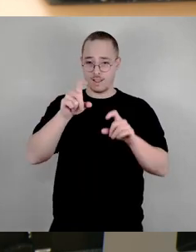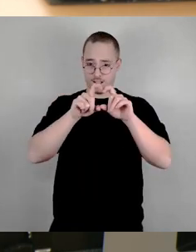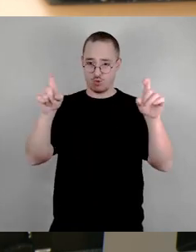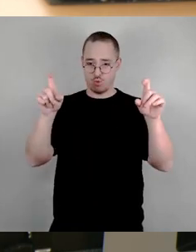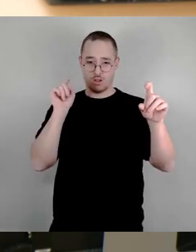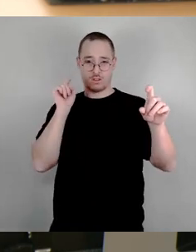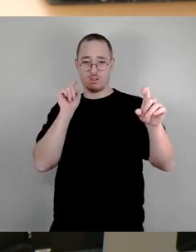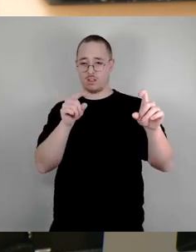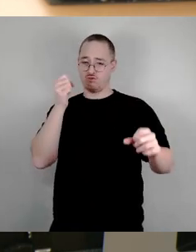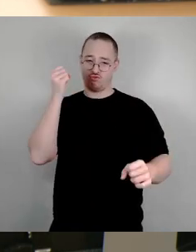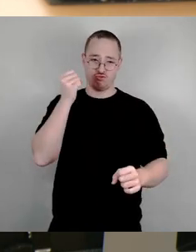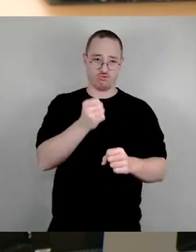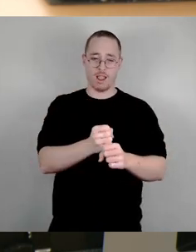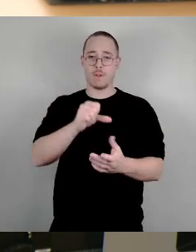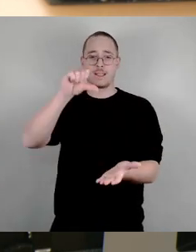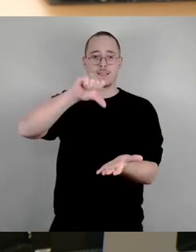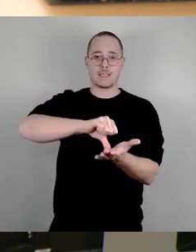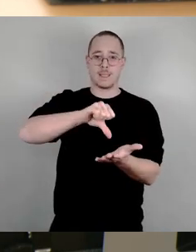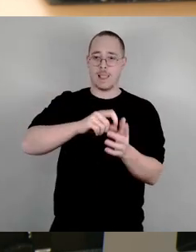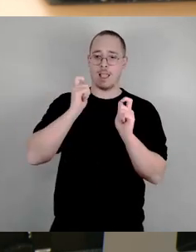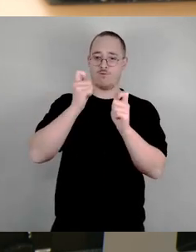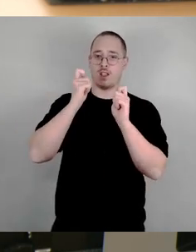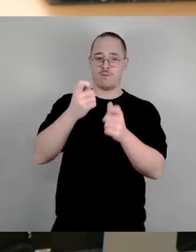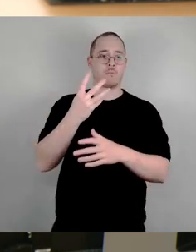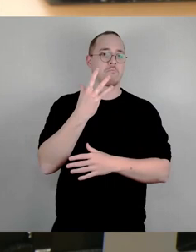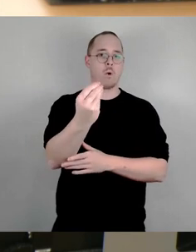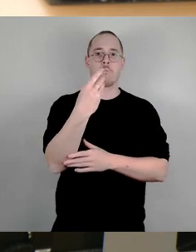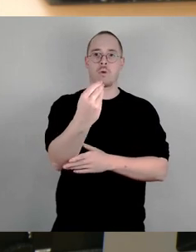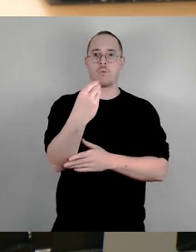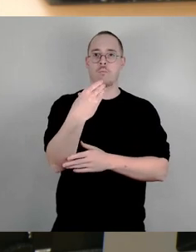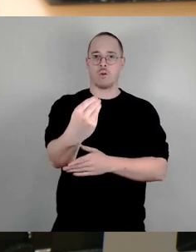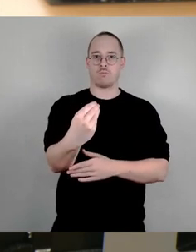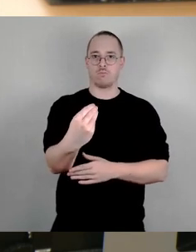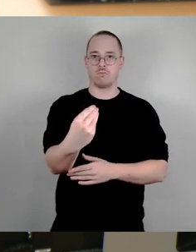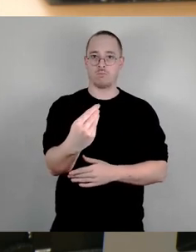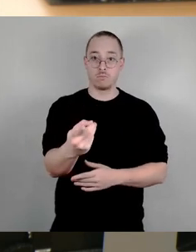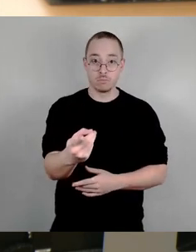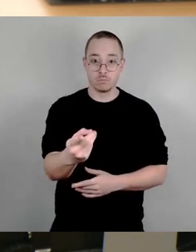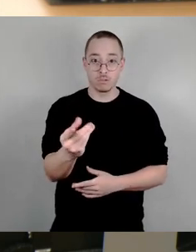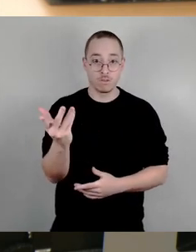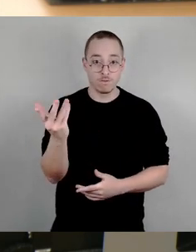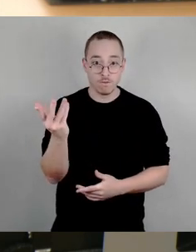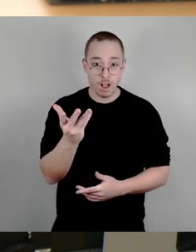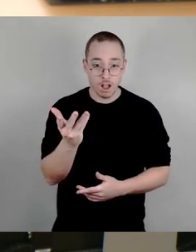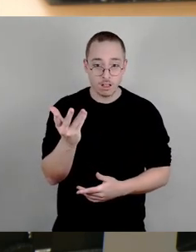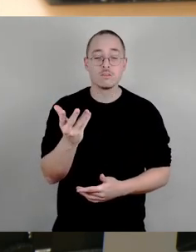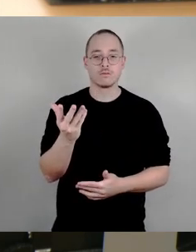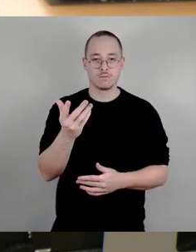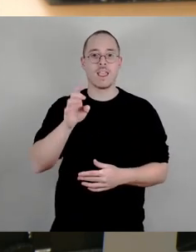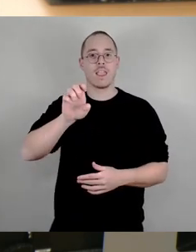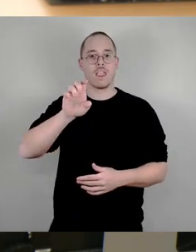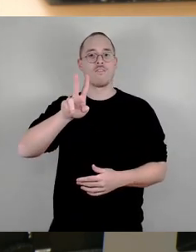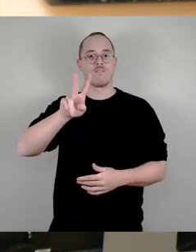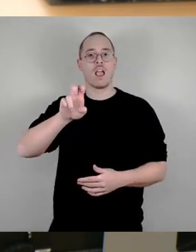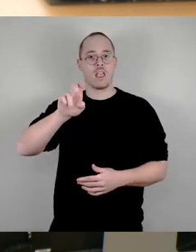zentralen Aufträge erhalten hat. Nämlich die Eventagentur Schröder, die